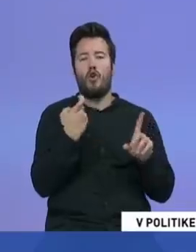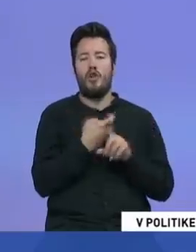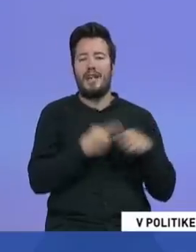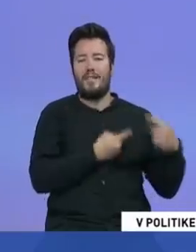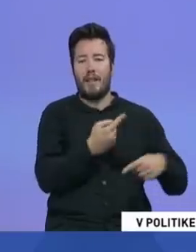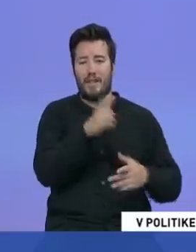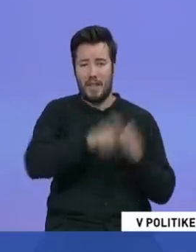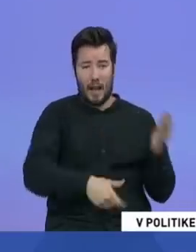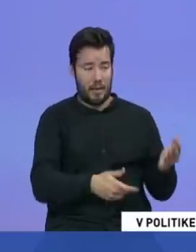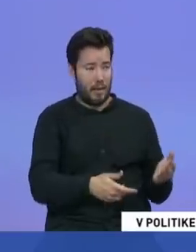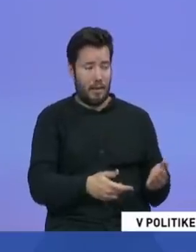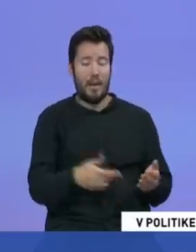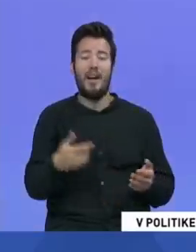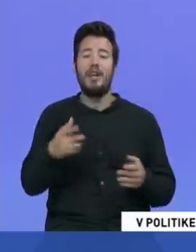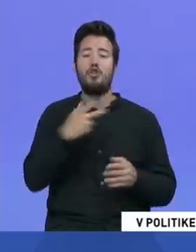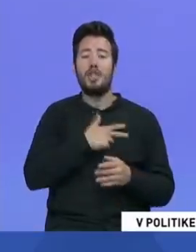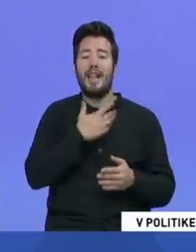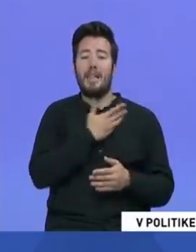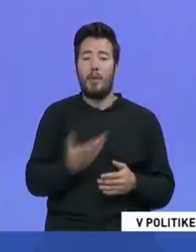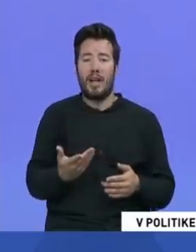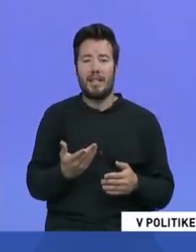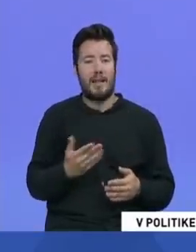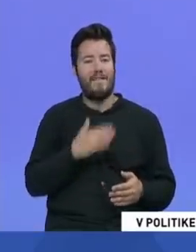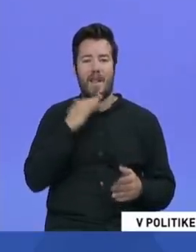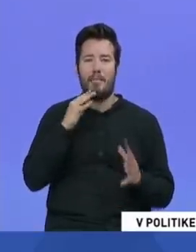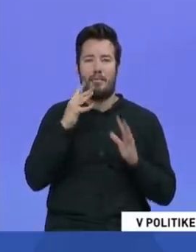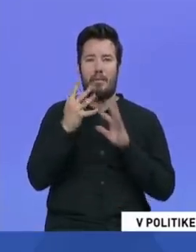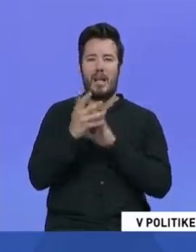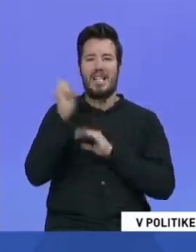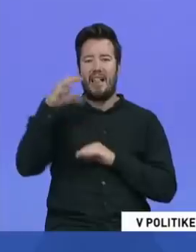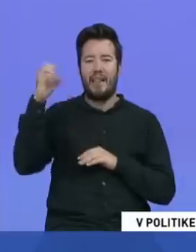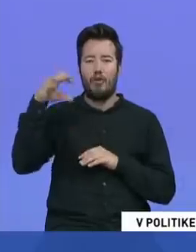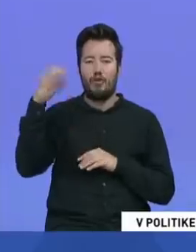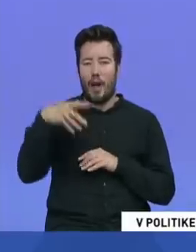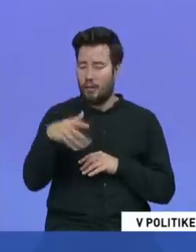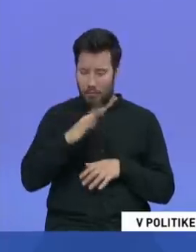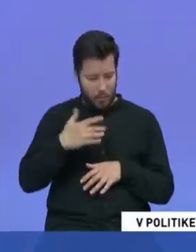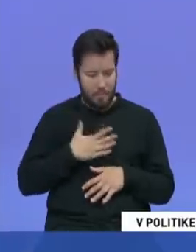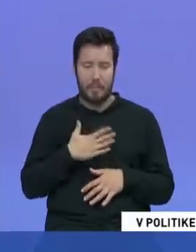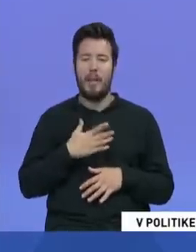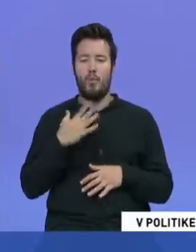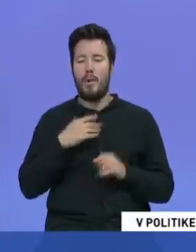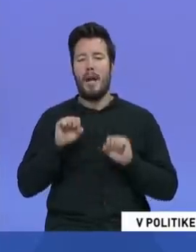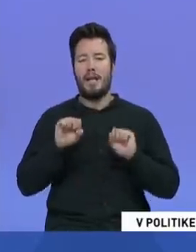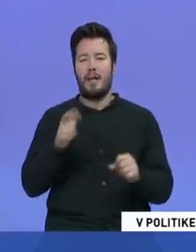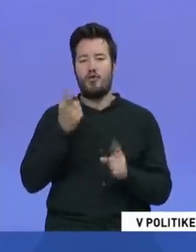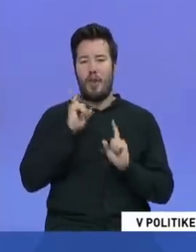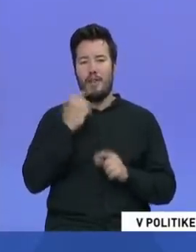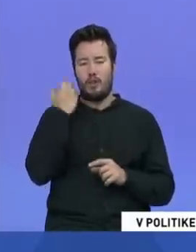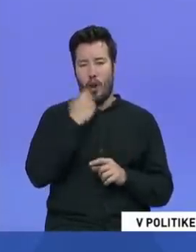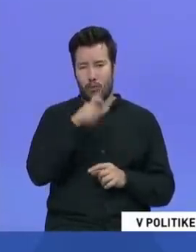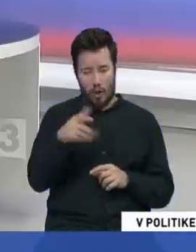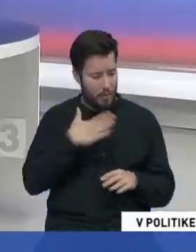práve preto, že sa stala príliš slniečkársko a my sme slovenskou sociálnou demokraciou a budeme chrániť predovšetkým sociálny status slovenského občana. A toto je naše